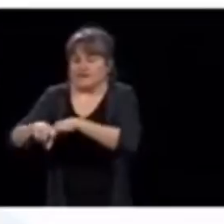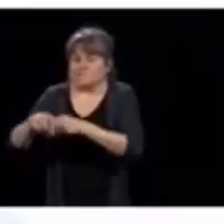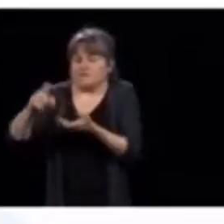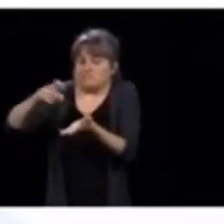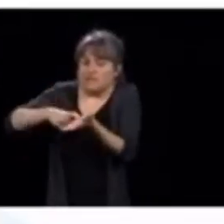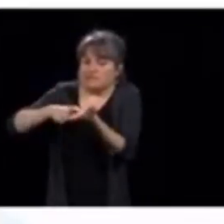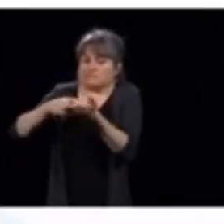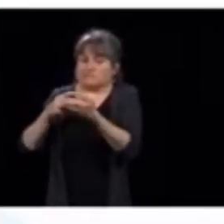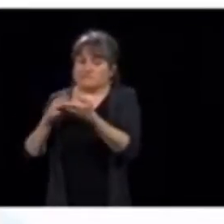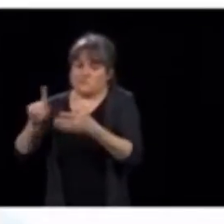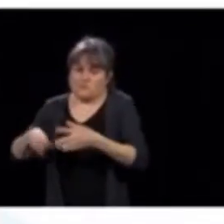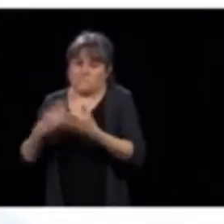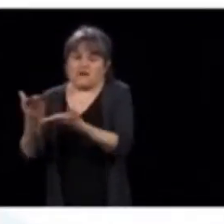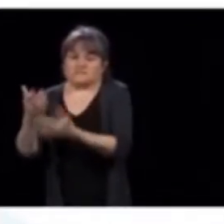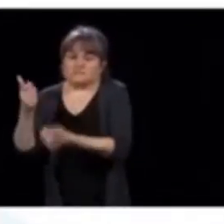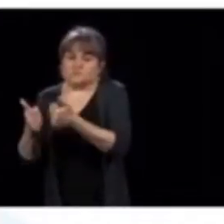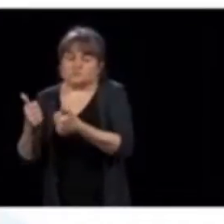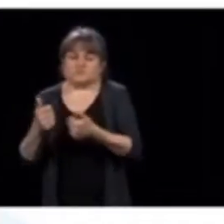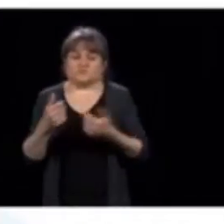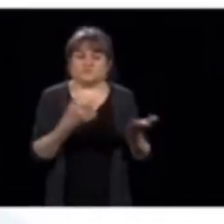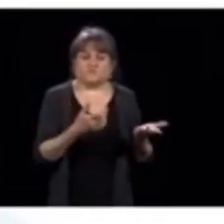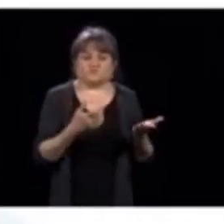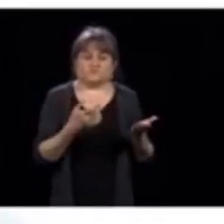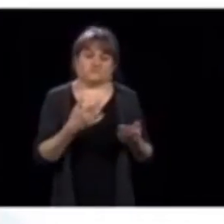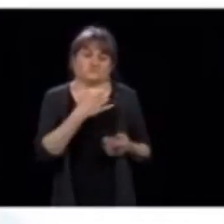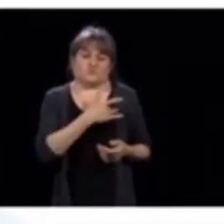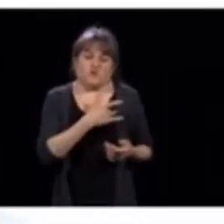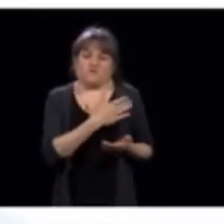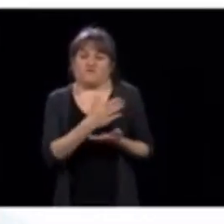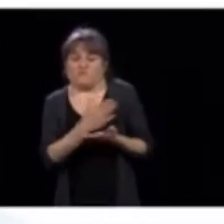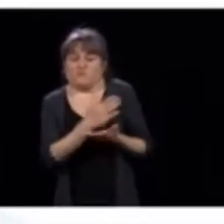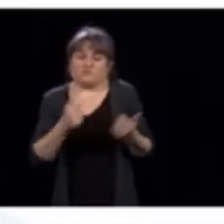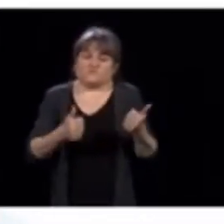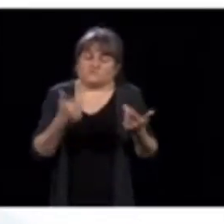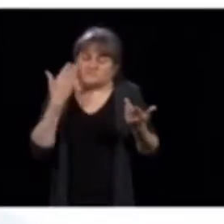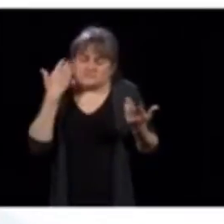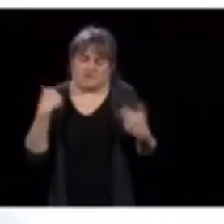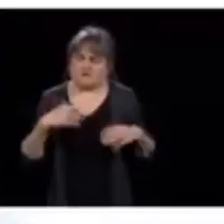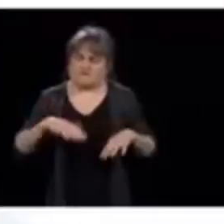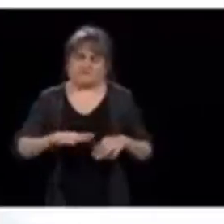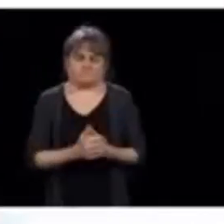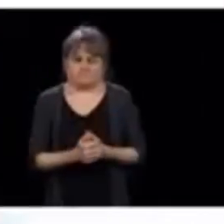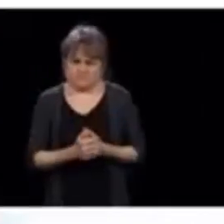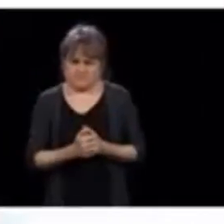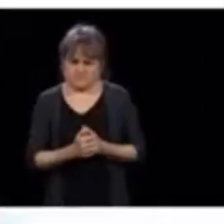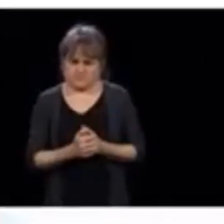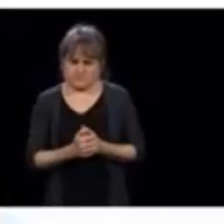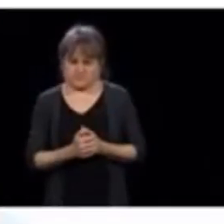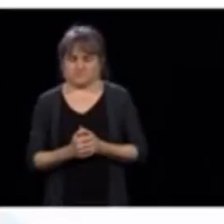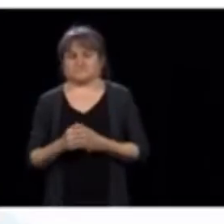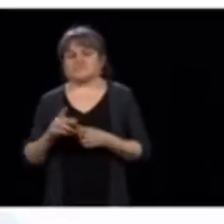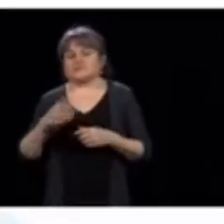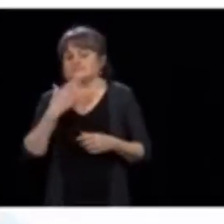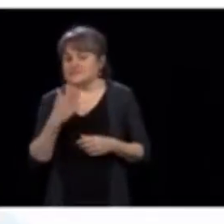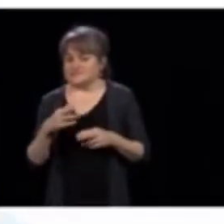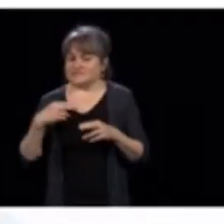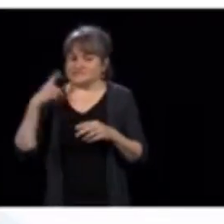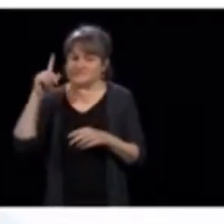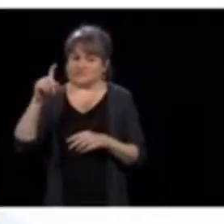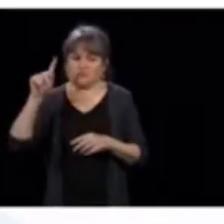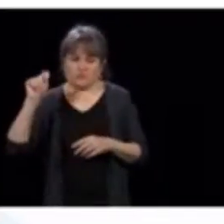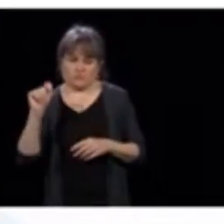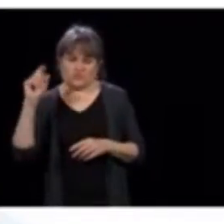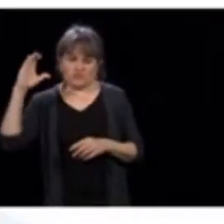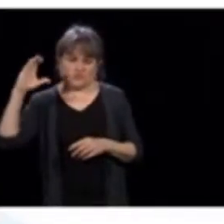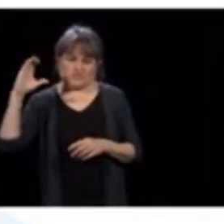y beaucoup de scénarios. Ça dépend, évidemment, quand on réouvre les écoles. Merci. On poursuit avec Tommy Chouinard, La Presse.